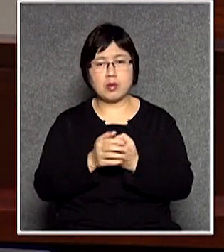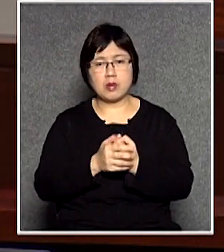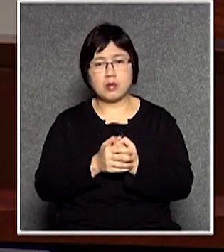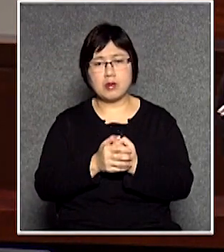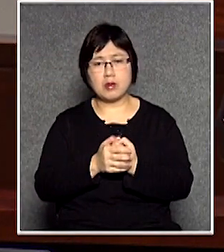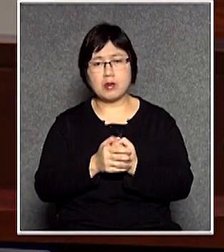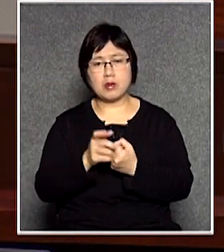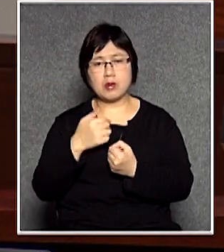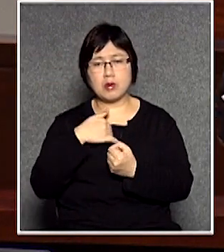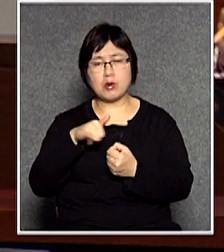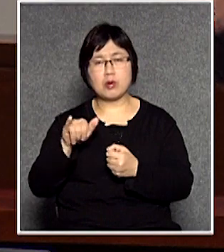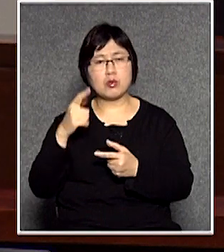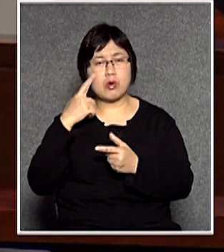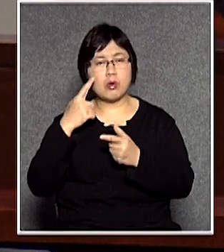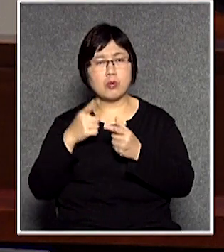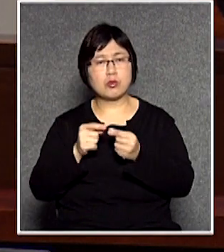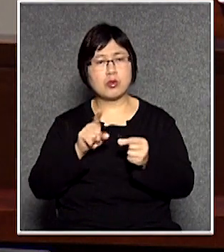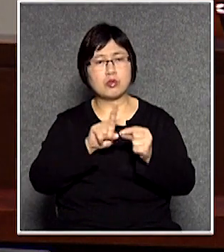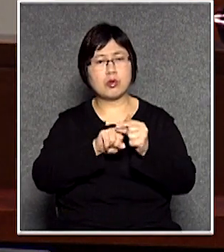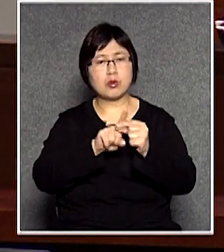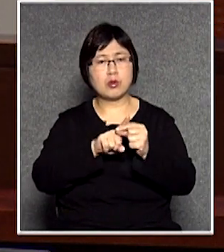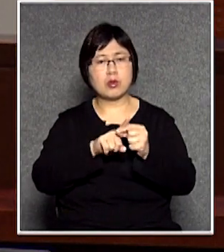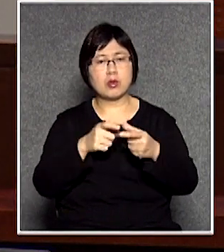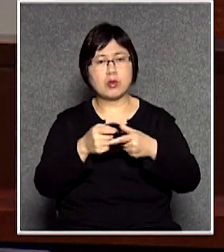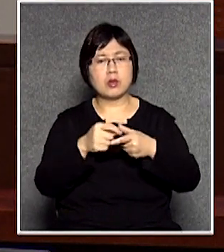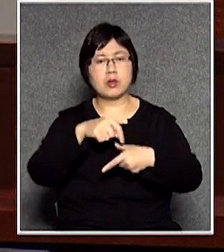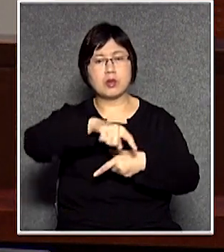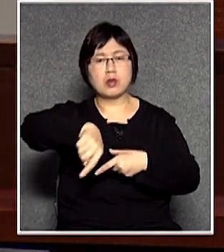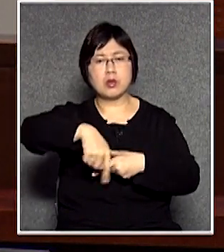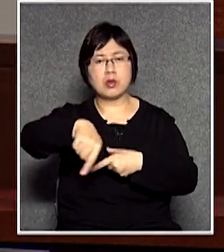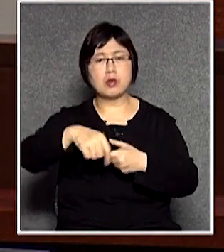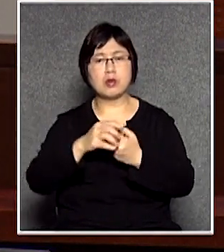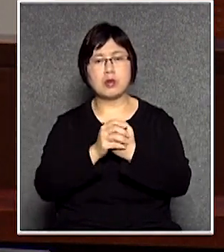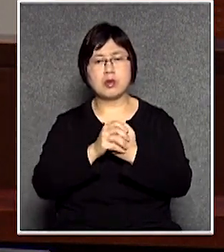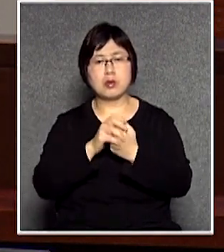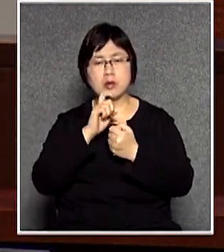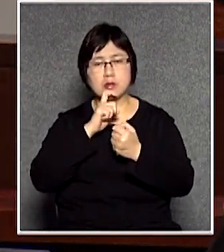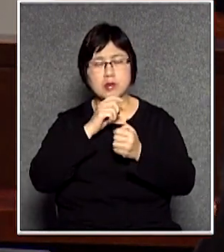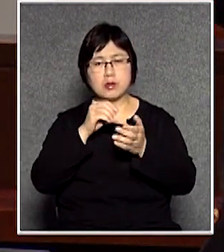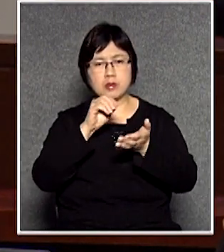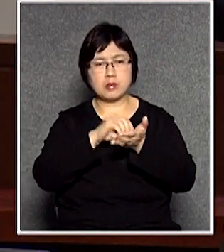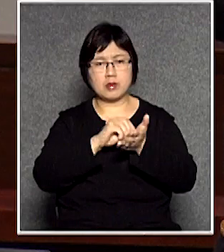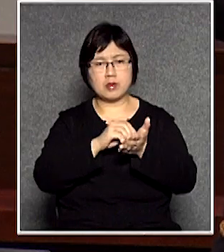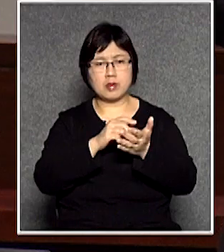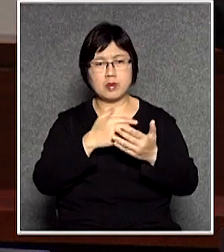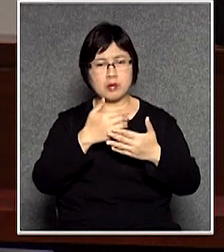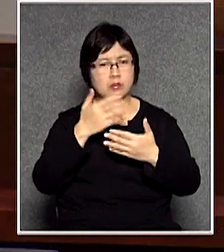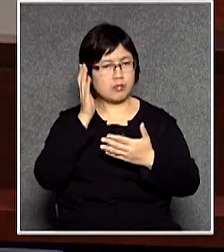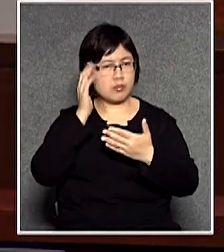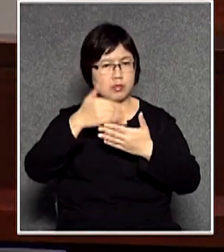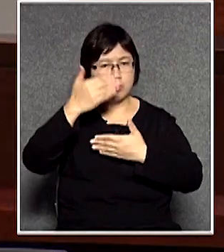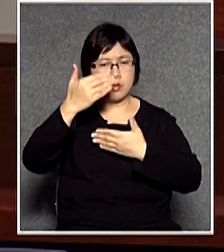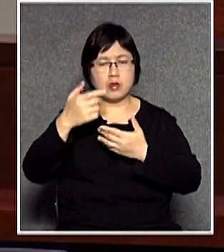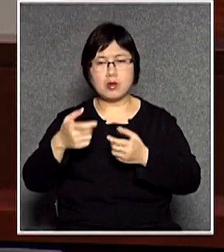我去到台中市他的公共空間幾乎是有定規定的在住宅大樓或商戶